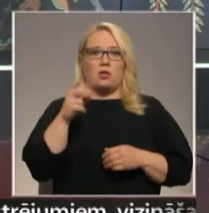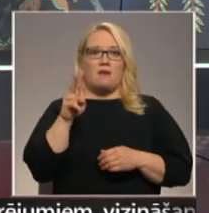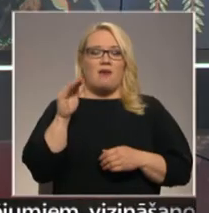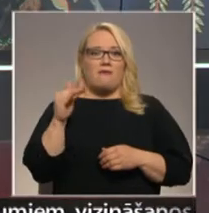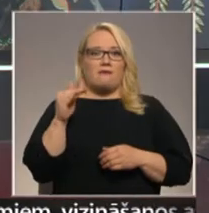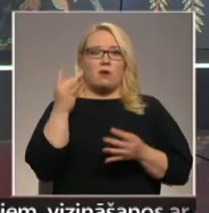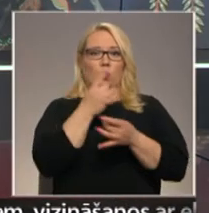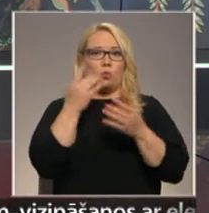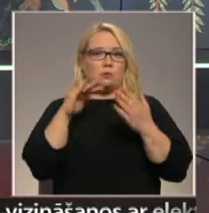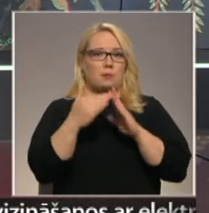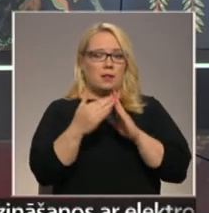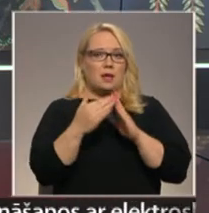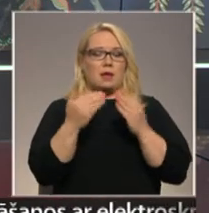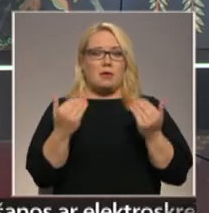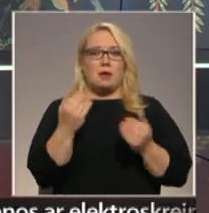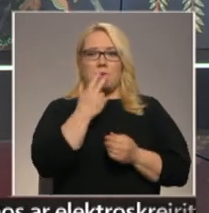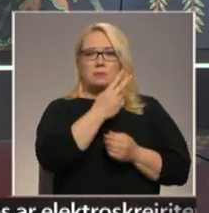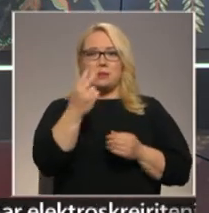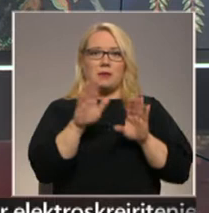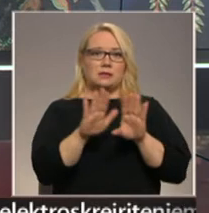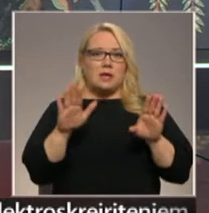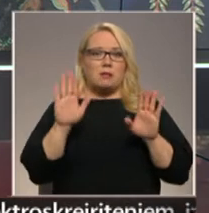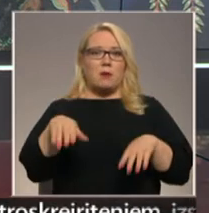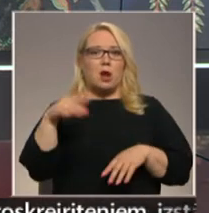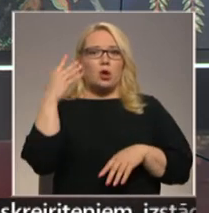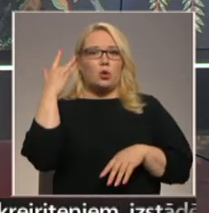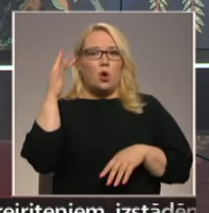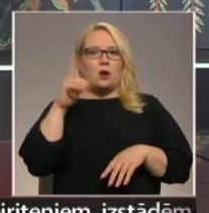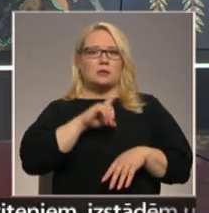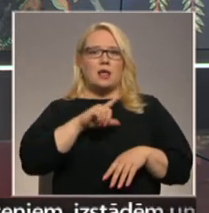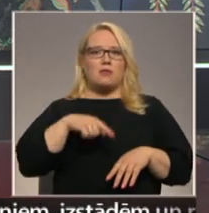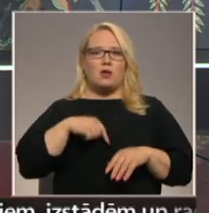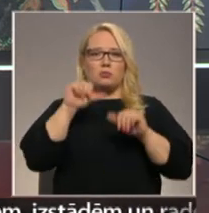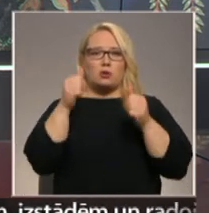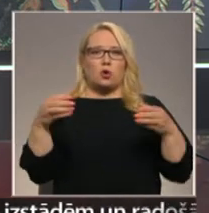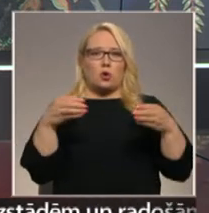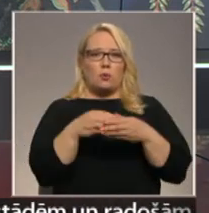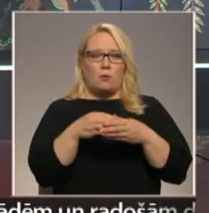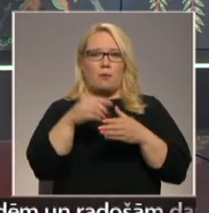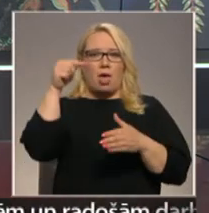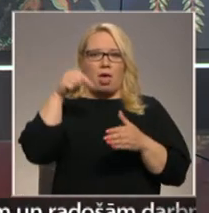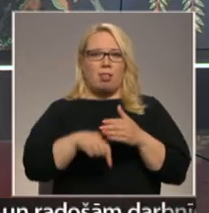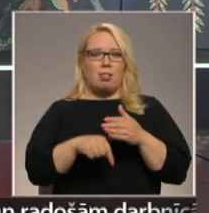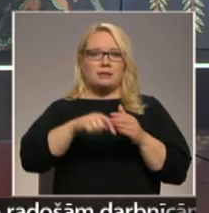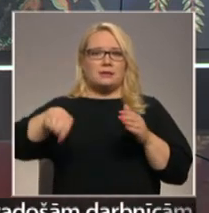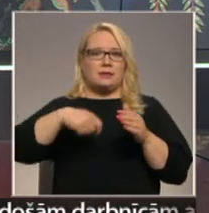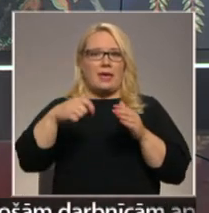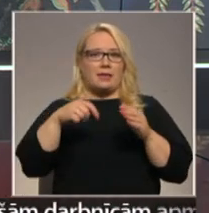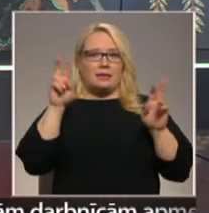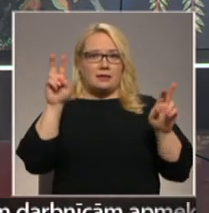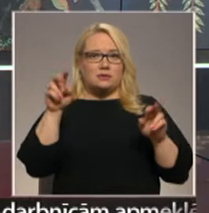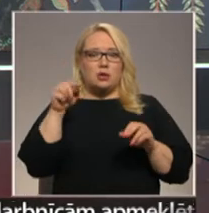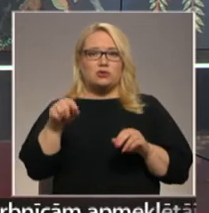VF kultūras pilī pašlaik ir apskatāma izstāde par Ņujorkas latviešu mākslinieku grupu LS ķēķis. Šis Latvijas